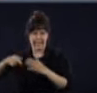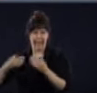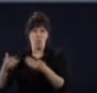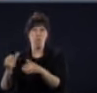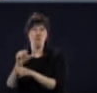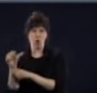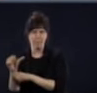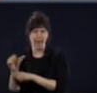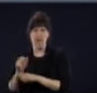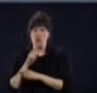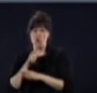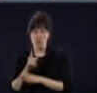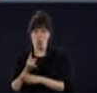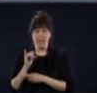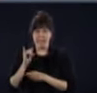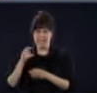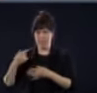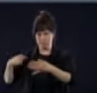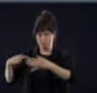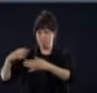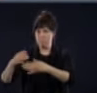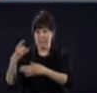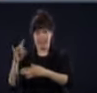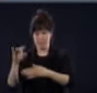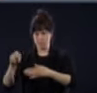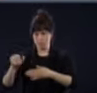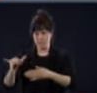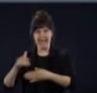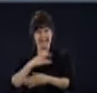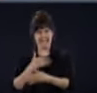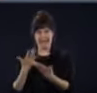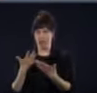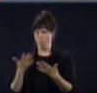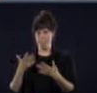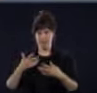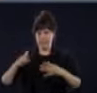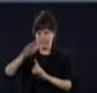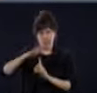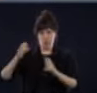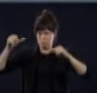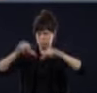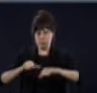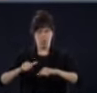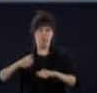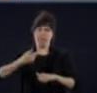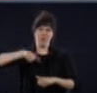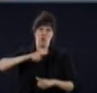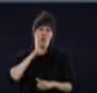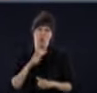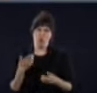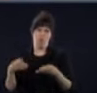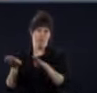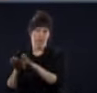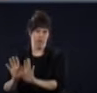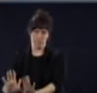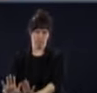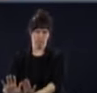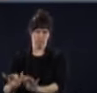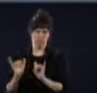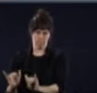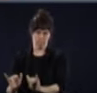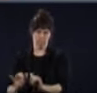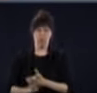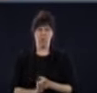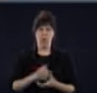'une recrudescence de la courbe ou d'une situation qui se détériorait, bien, on le fera. Puis ça, c'est important de le répéter. Ces plans-là, ce sont des plans, ce sont des